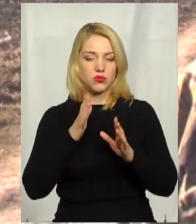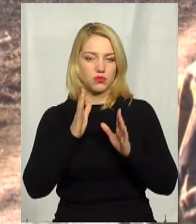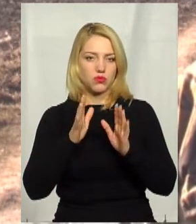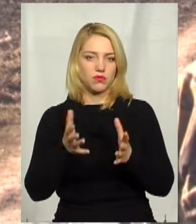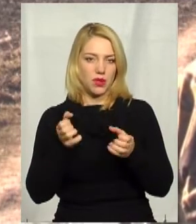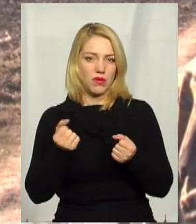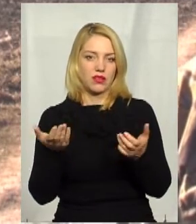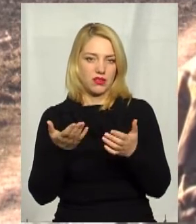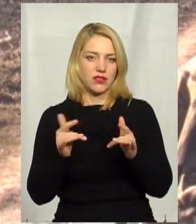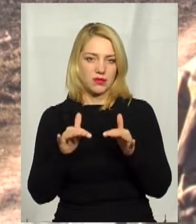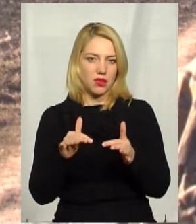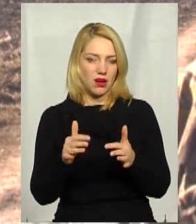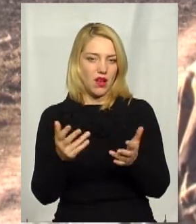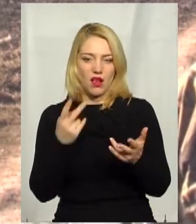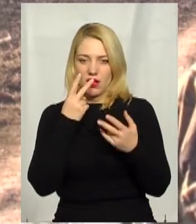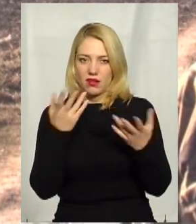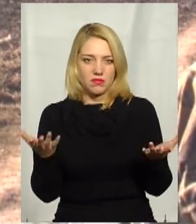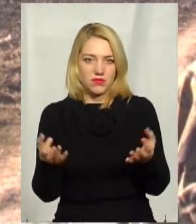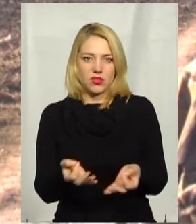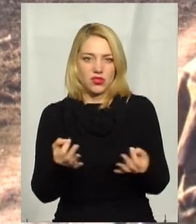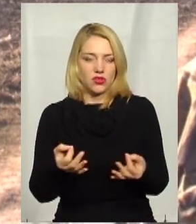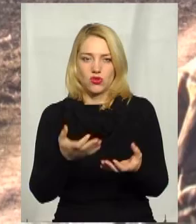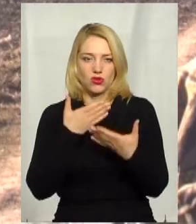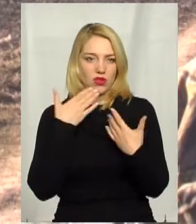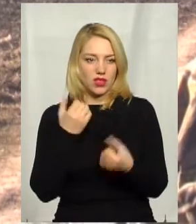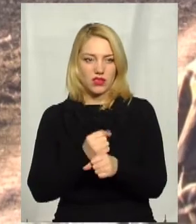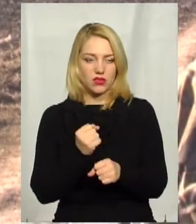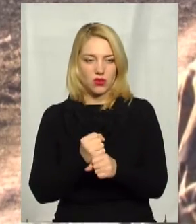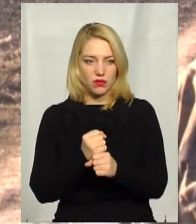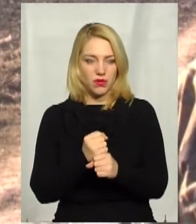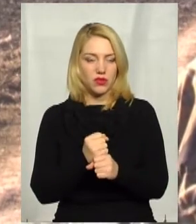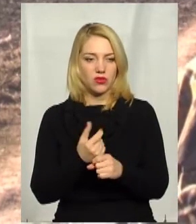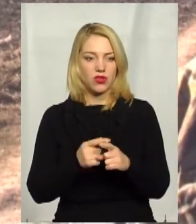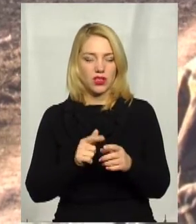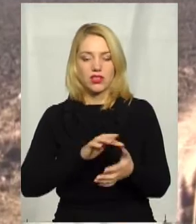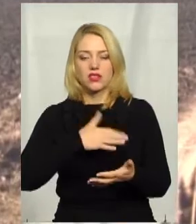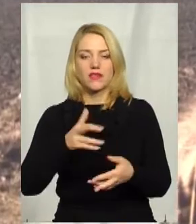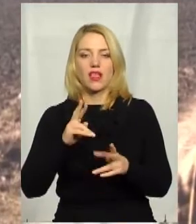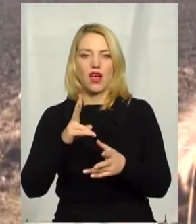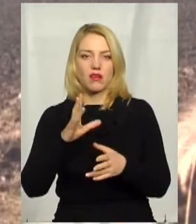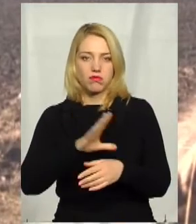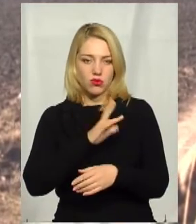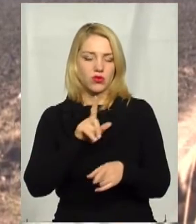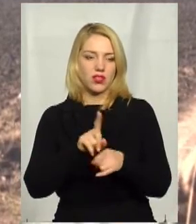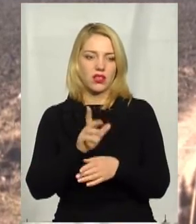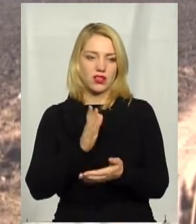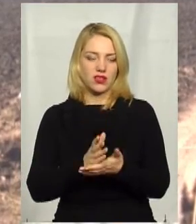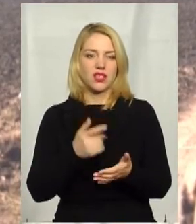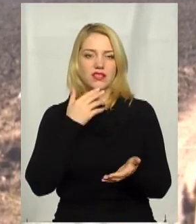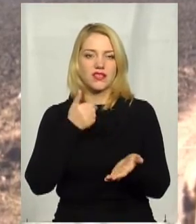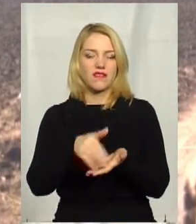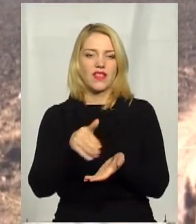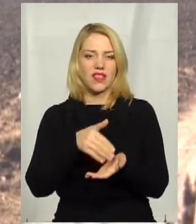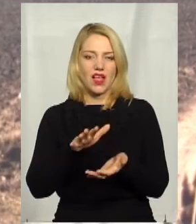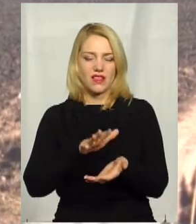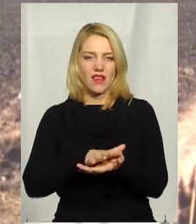міри до цієї пори ми не бачимо. Ніяк міри не приймали, всі такі свалки були, так і є. Свиней відходить, свиней